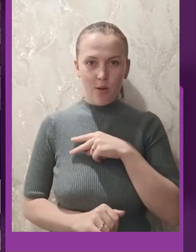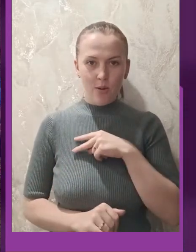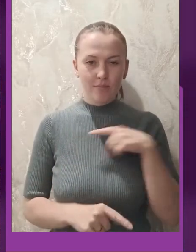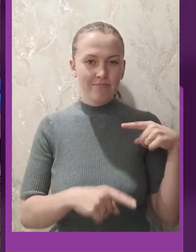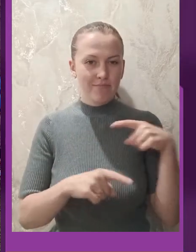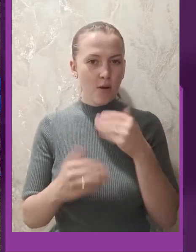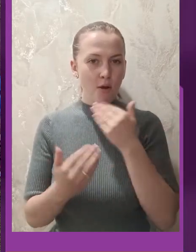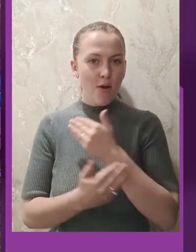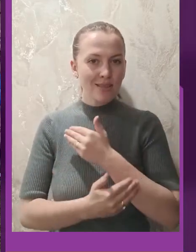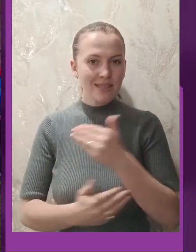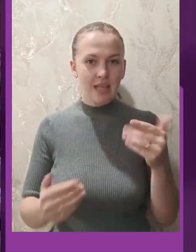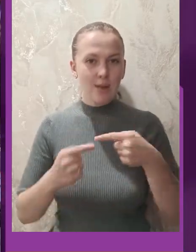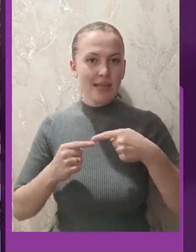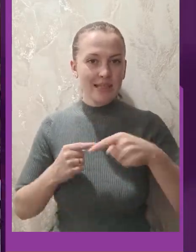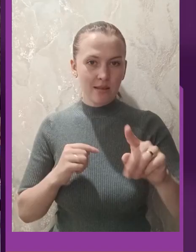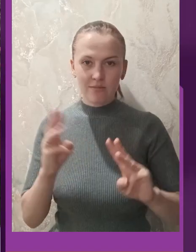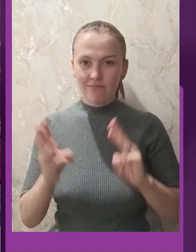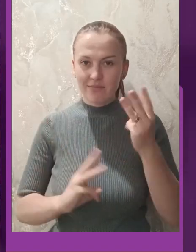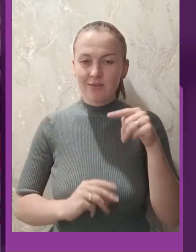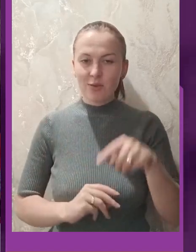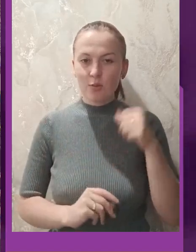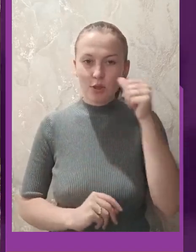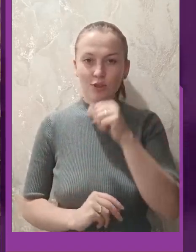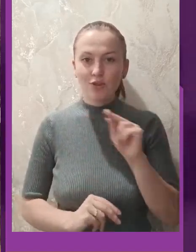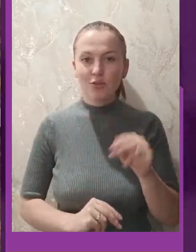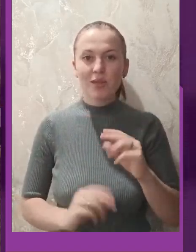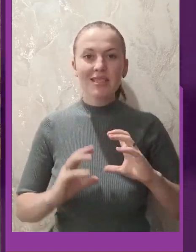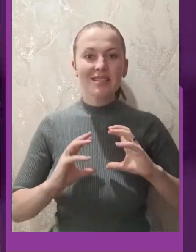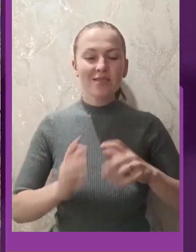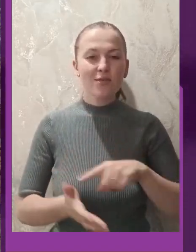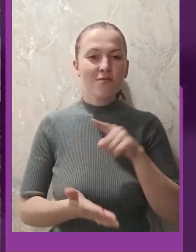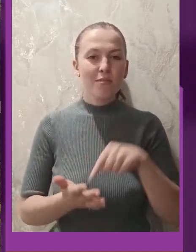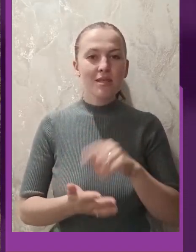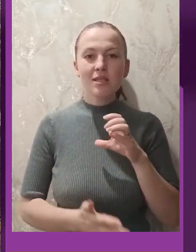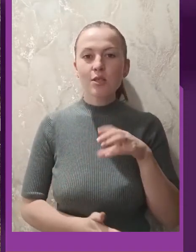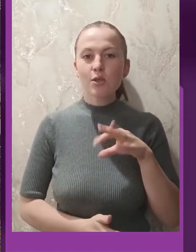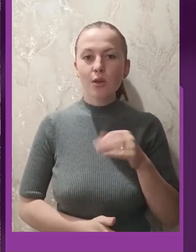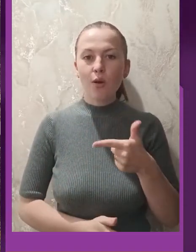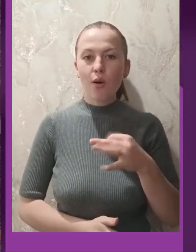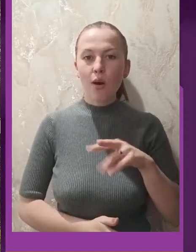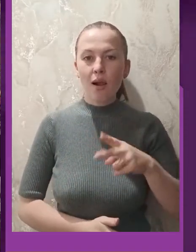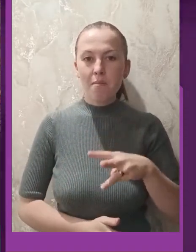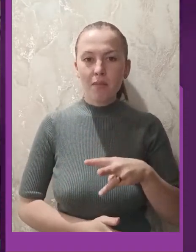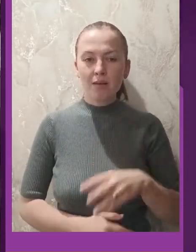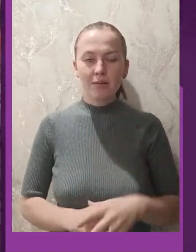подолавши останню лісову дистанцію на цьогорічному чемпіонаті світу у місті Стокгольм.